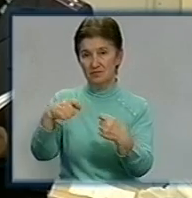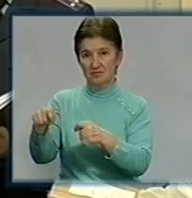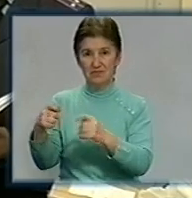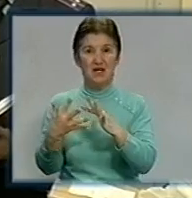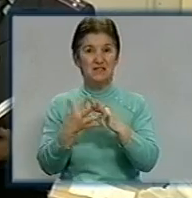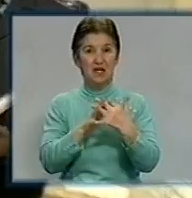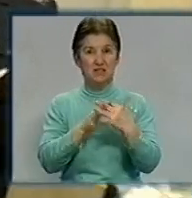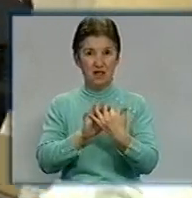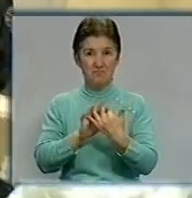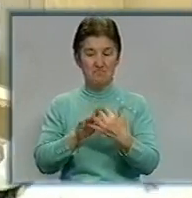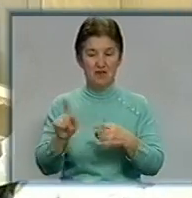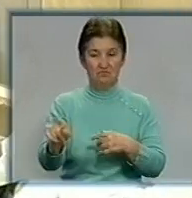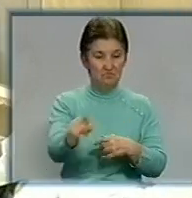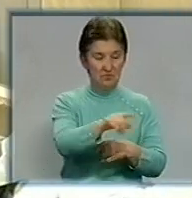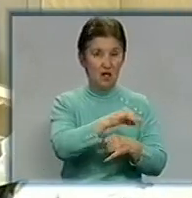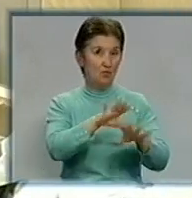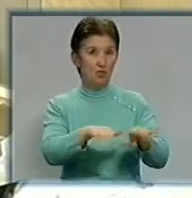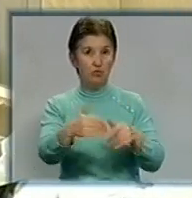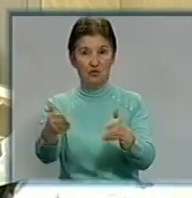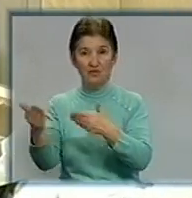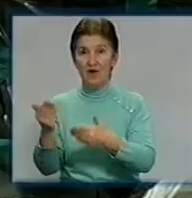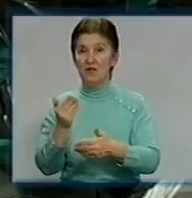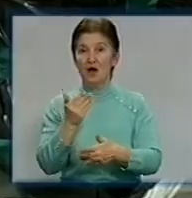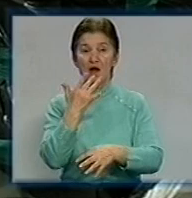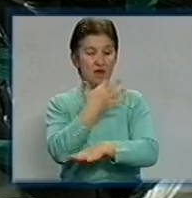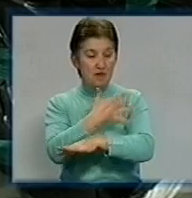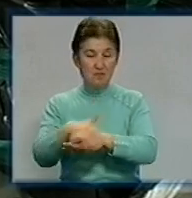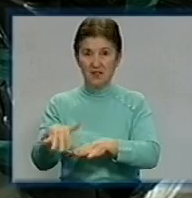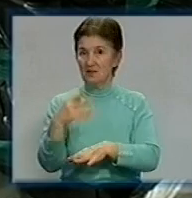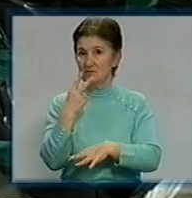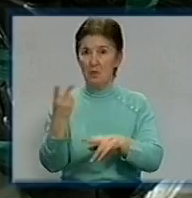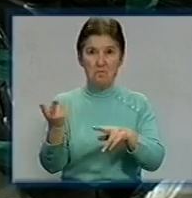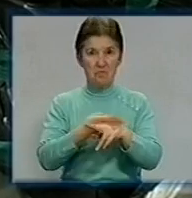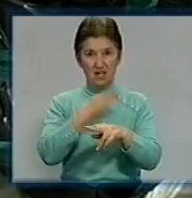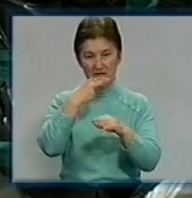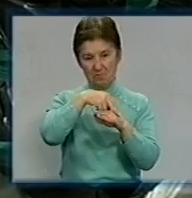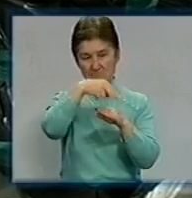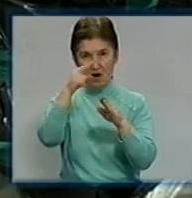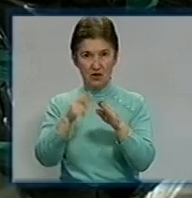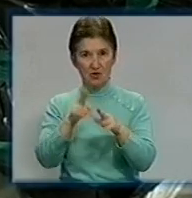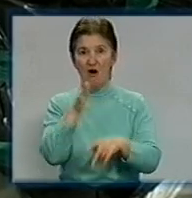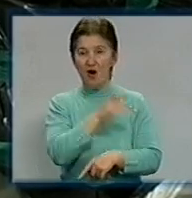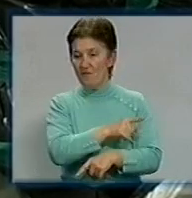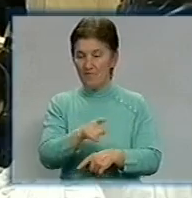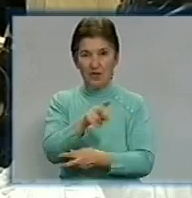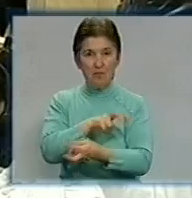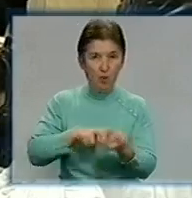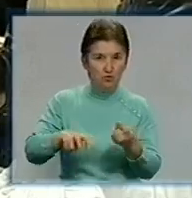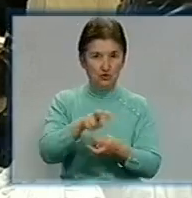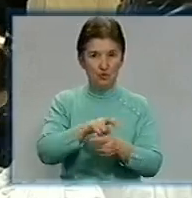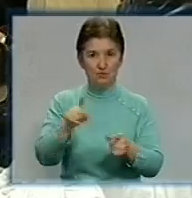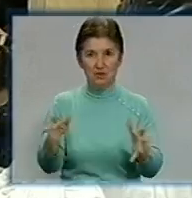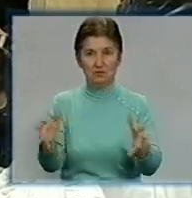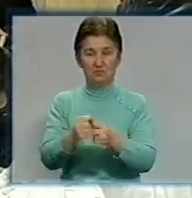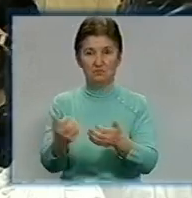крамницям. Заодно пропонував і імпортні цигарки, правда, без акцизних марок. Під час обшуку правоохоронці вилучили у чоловіка